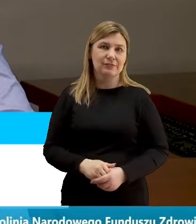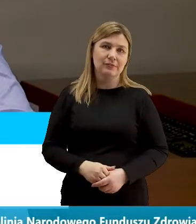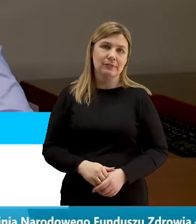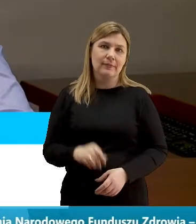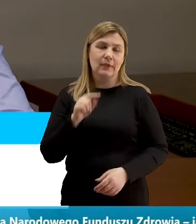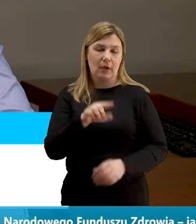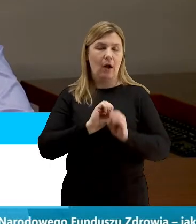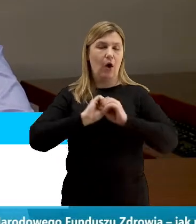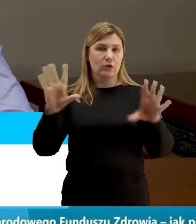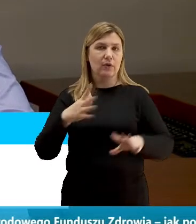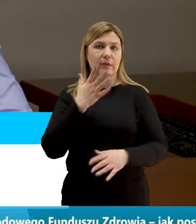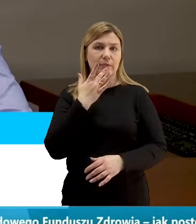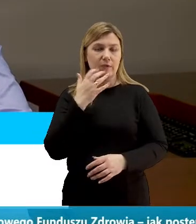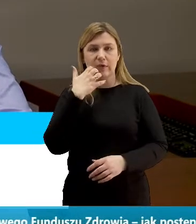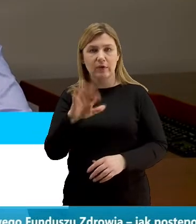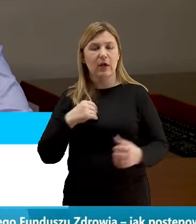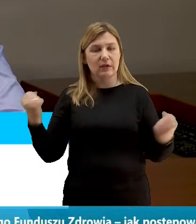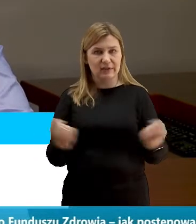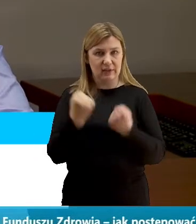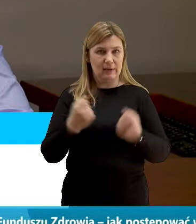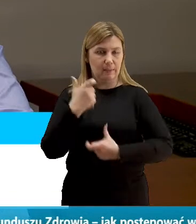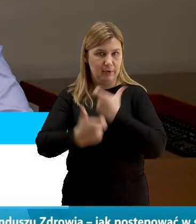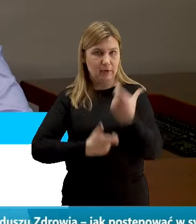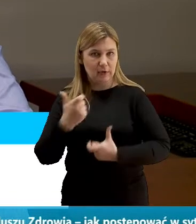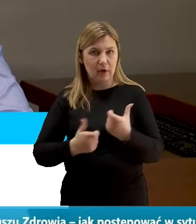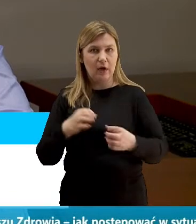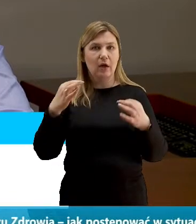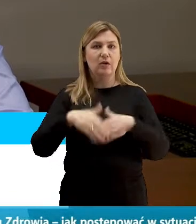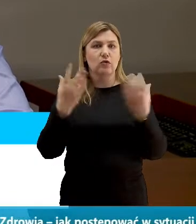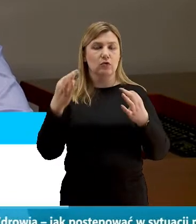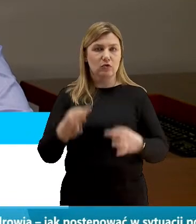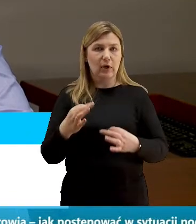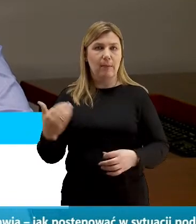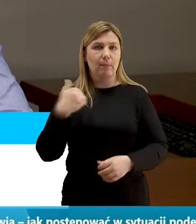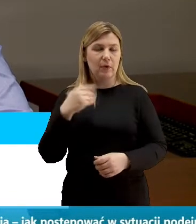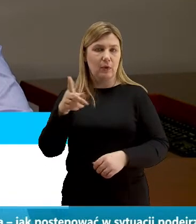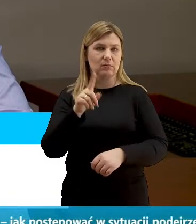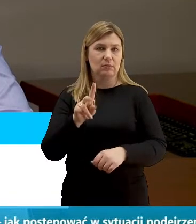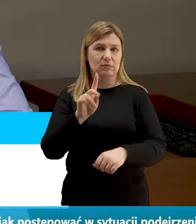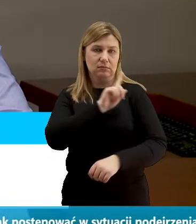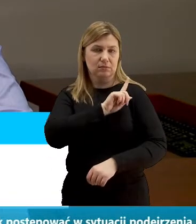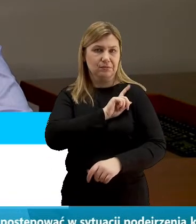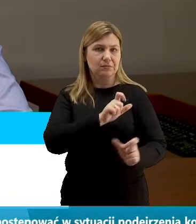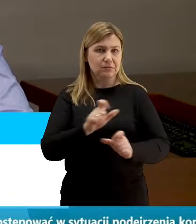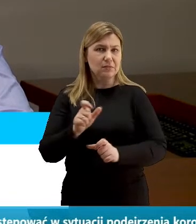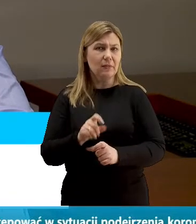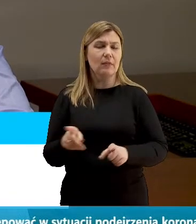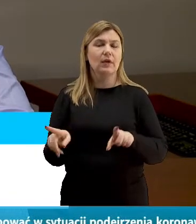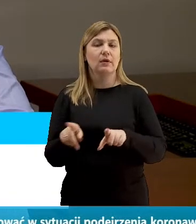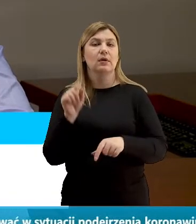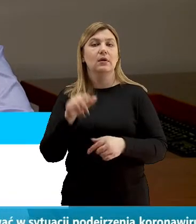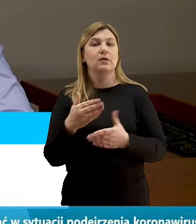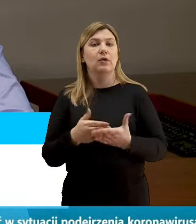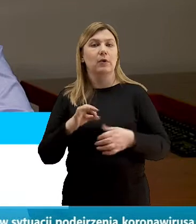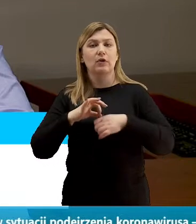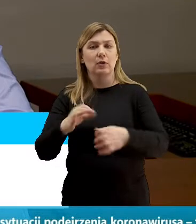jak powiedziałem wcześniej, staramy się to robić. W dzisiejszym na pewno pojawiały się tam patrole po to, żeby nie doprowadzać do